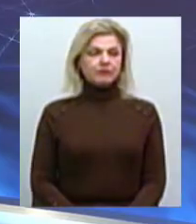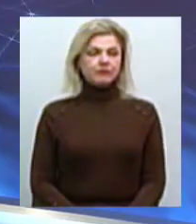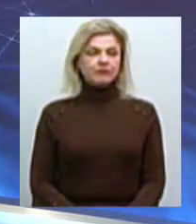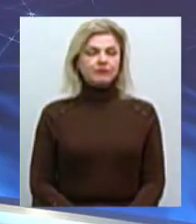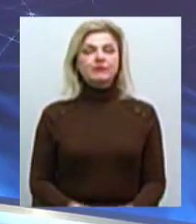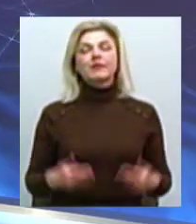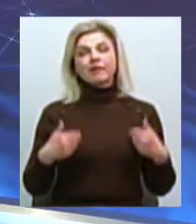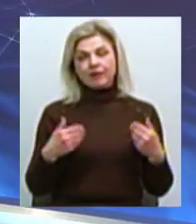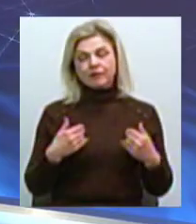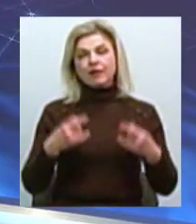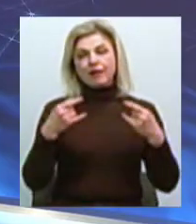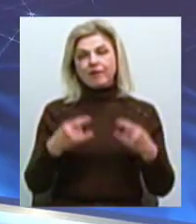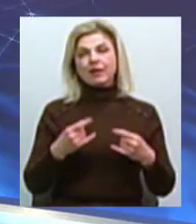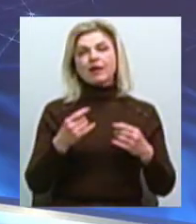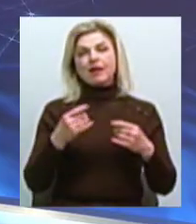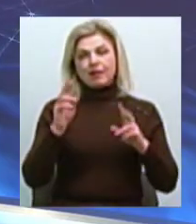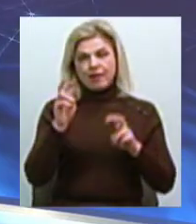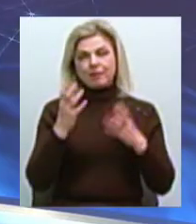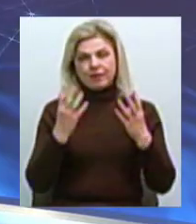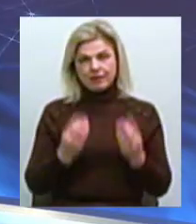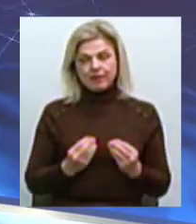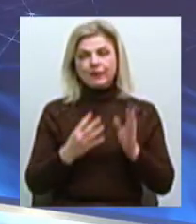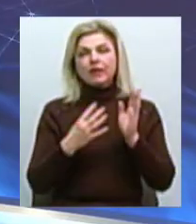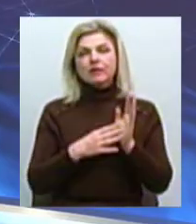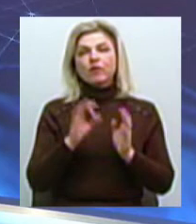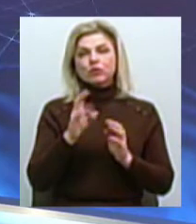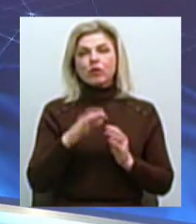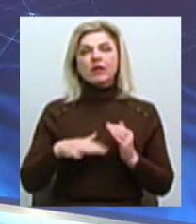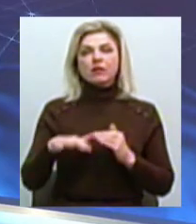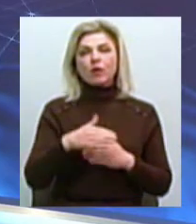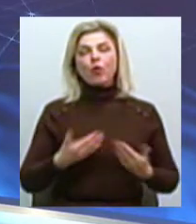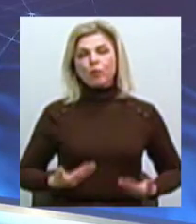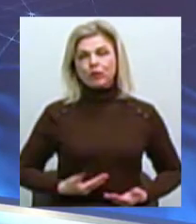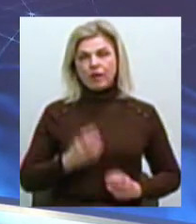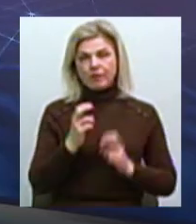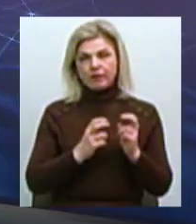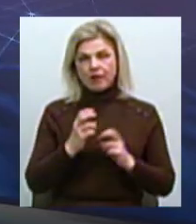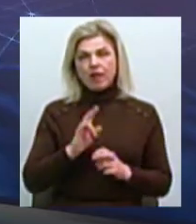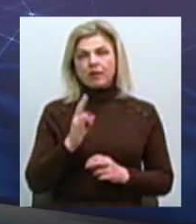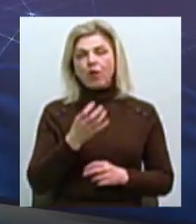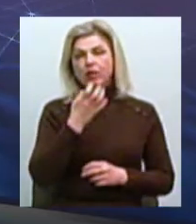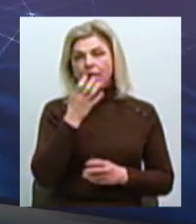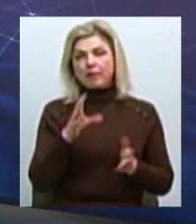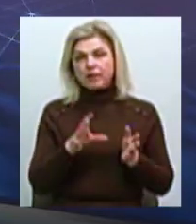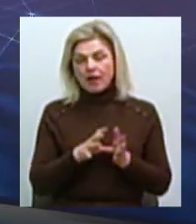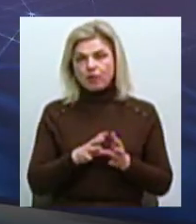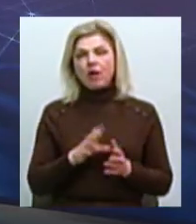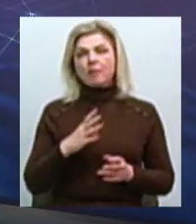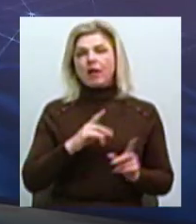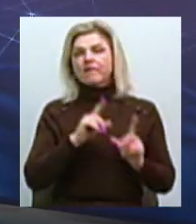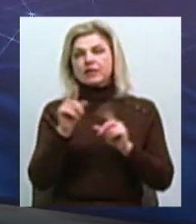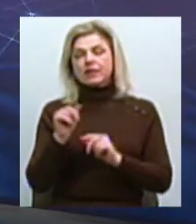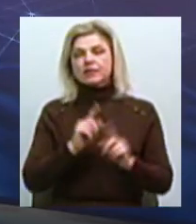Вітаю в прямому ефірі тема дня 9 жовтня на території комунального підприємства Миколаїв Облтеплоенерго відвелось виїзне